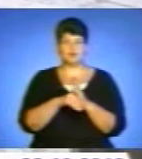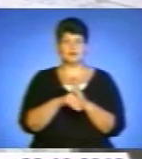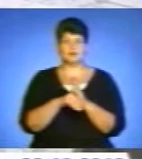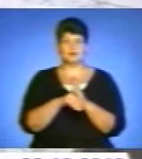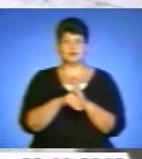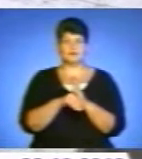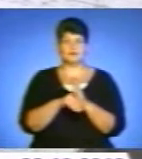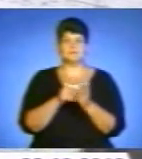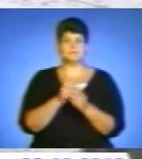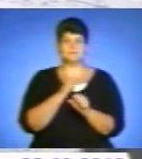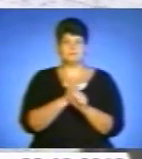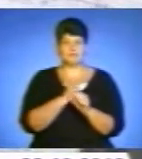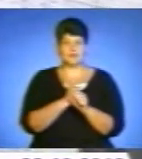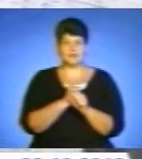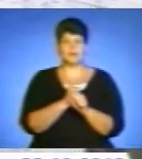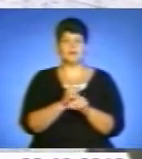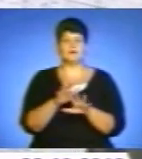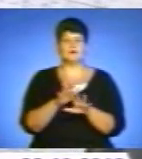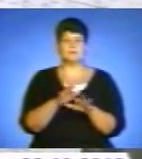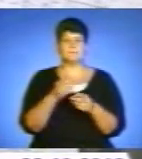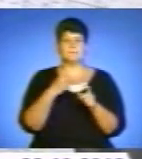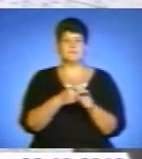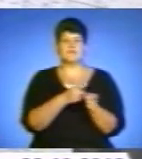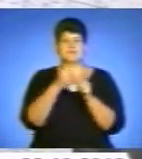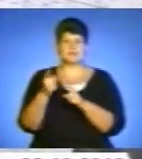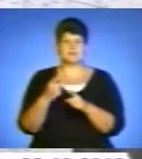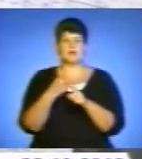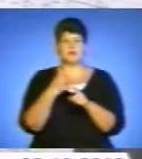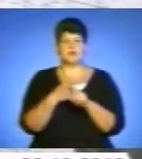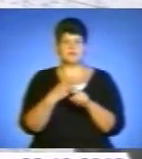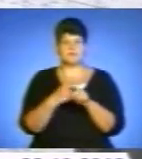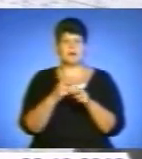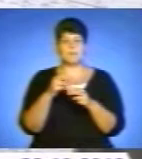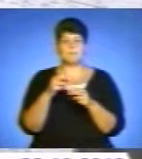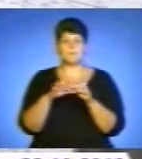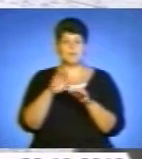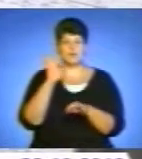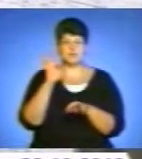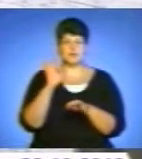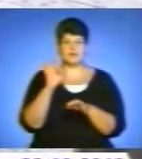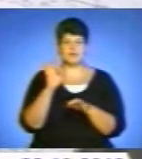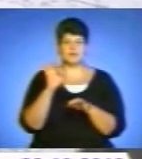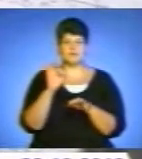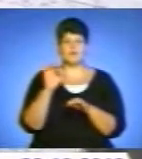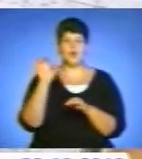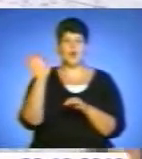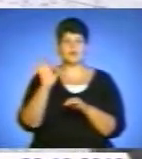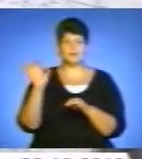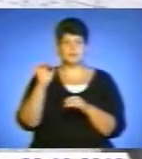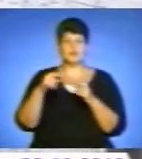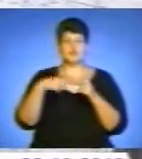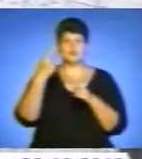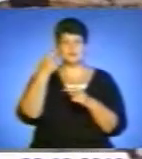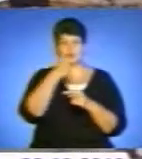долгожданне отделення по пересадки костного мозку. І в октябрі, т.е. ровно через год, весь комплекс